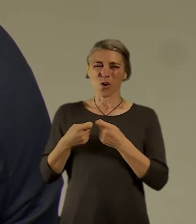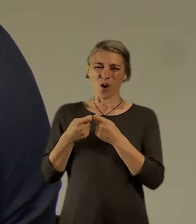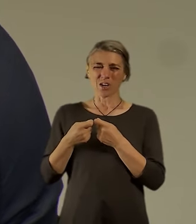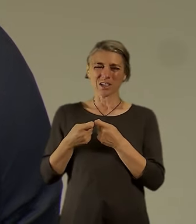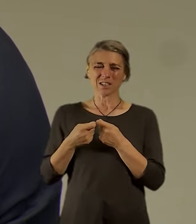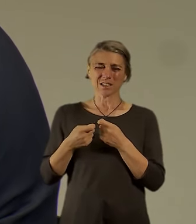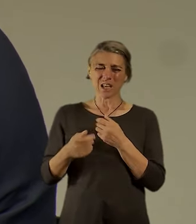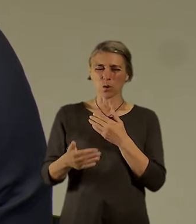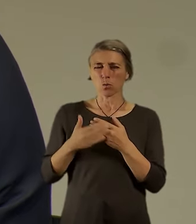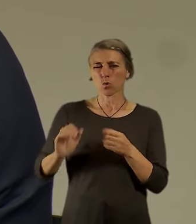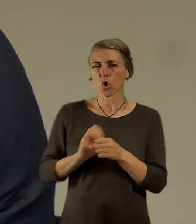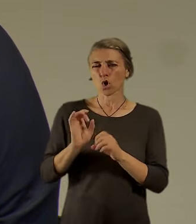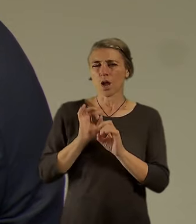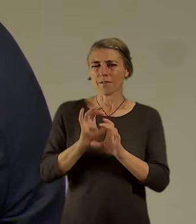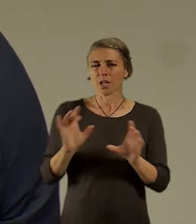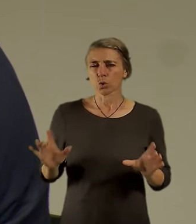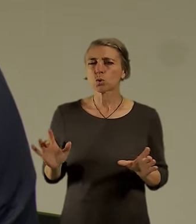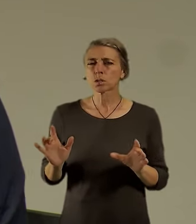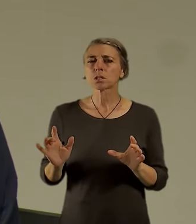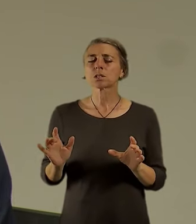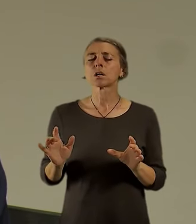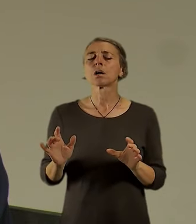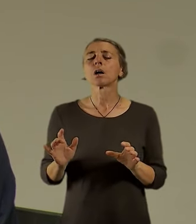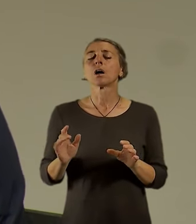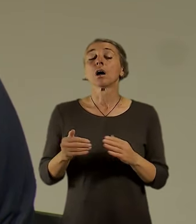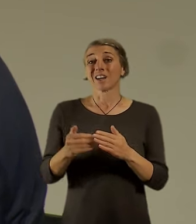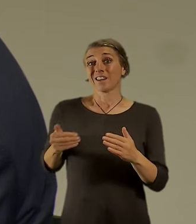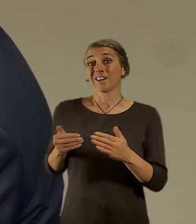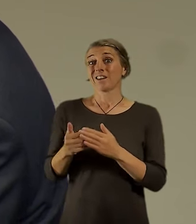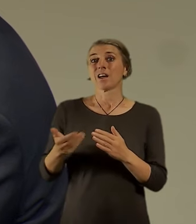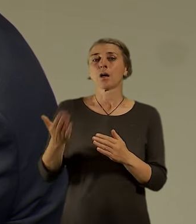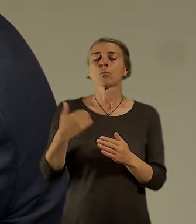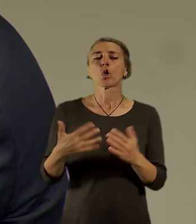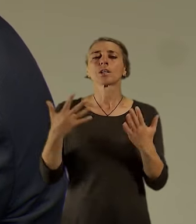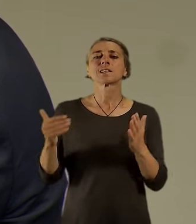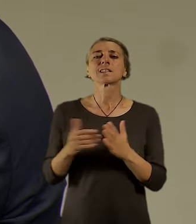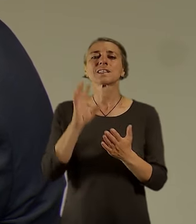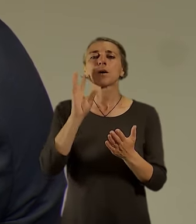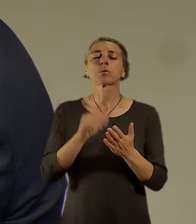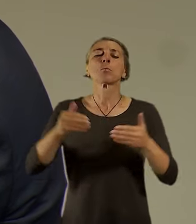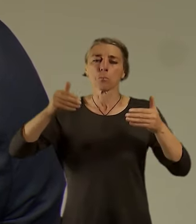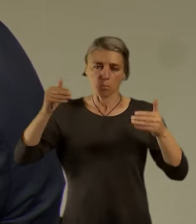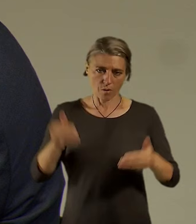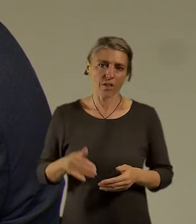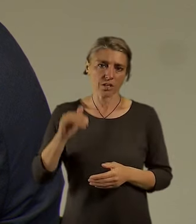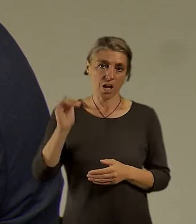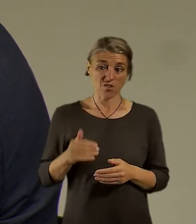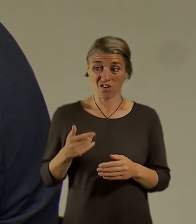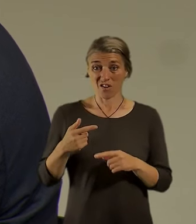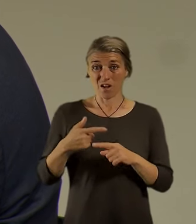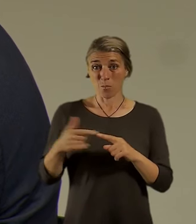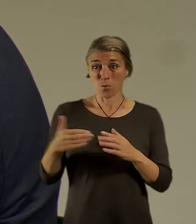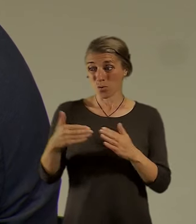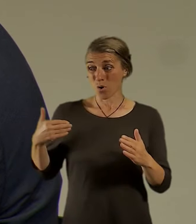covidem, nebo ještě před tím, když jsme končili, tak bylo povoleno 10 000 bytů, teď v tomhletom půlroce necelé 2